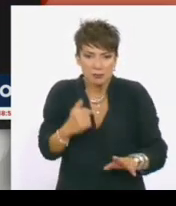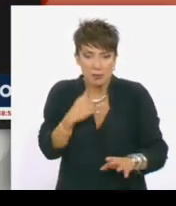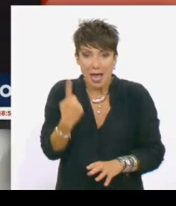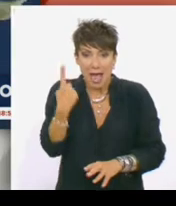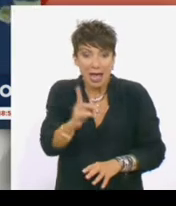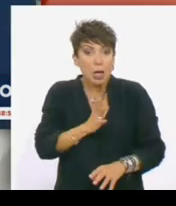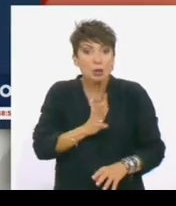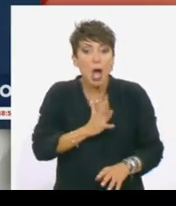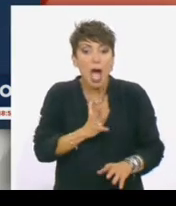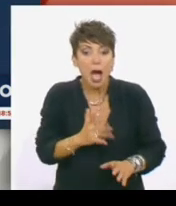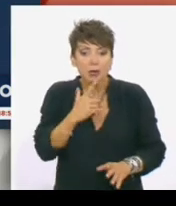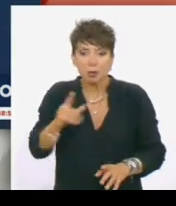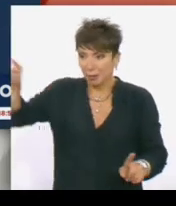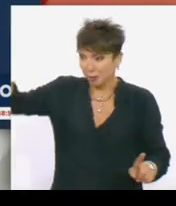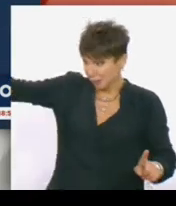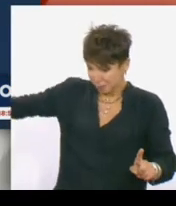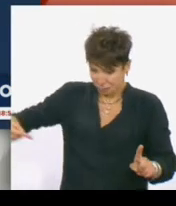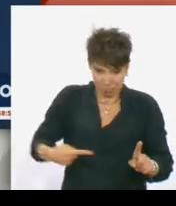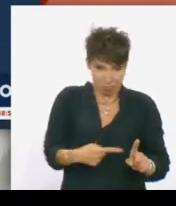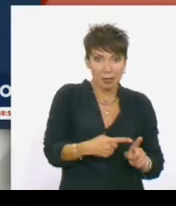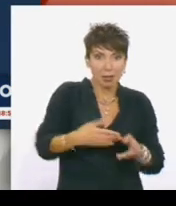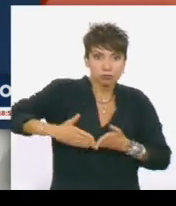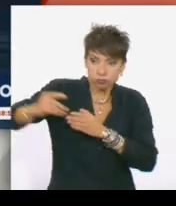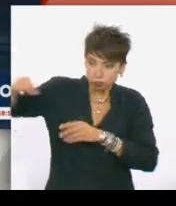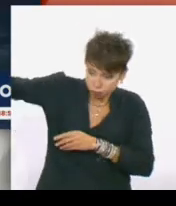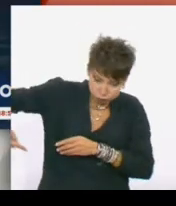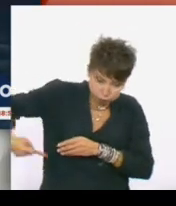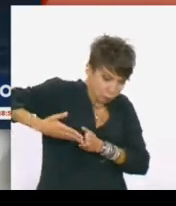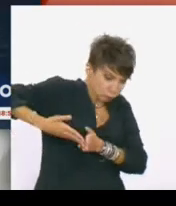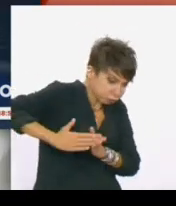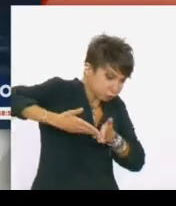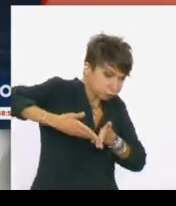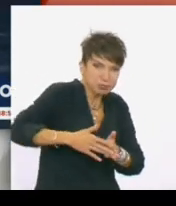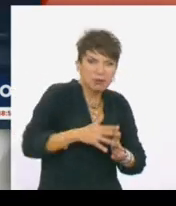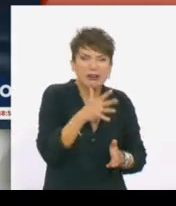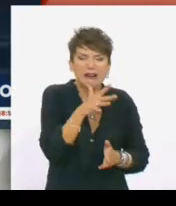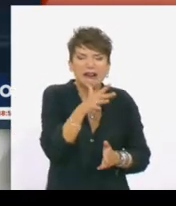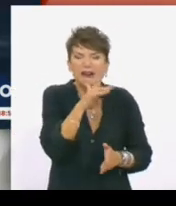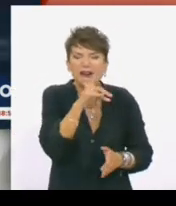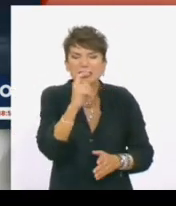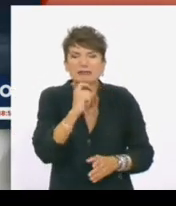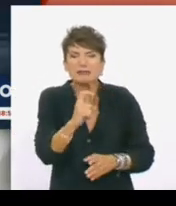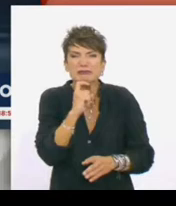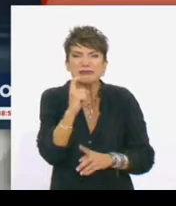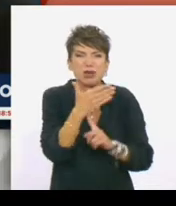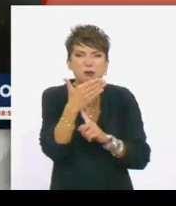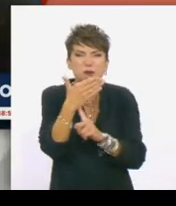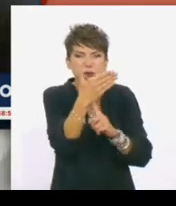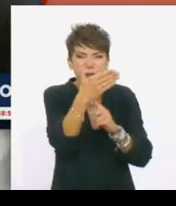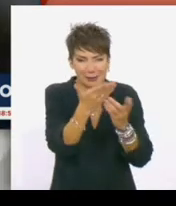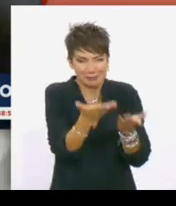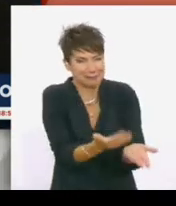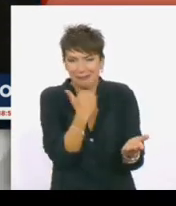μετανάστες αφέθηκαν να φύγουν από τα τουρκικά παράλια για την Ιταλία με ένα σάπιο ιστιοφόρο. Το ταξίδι καταλήγει σε